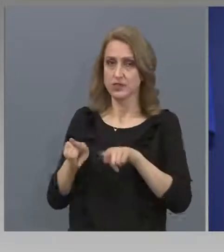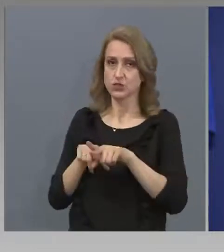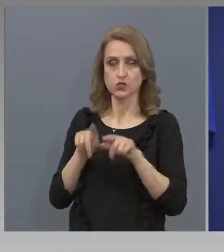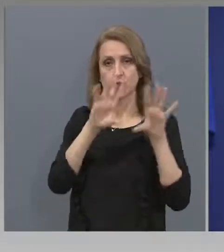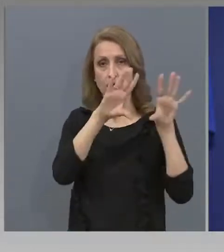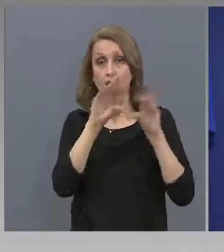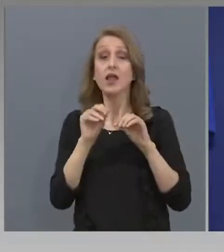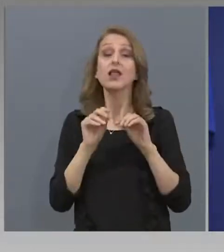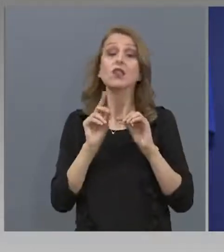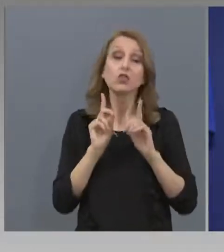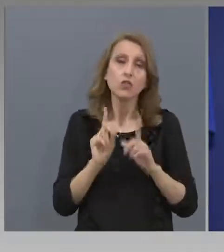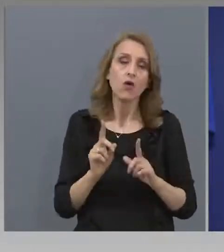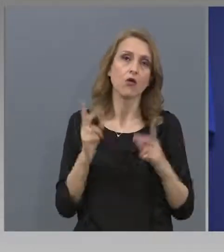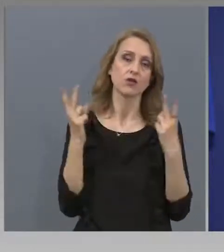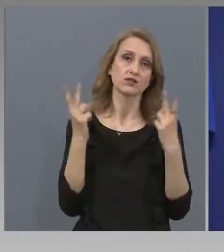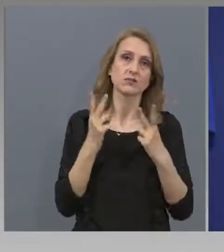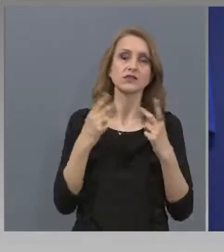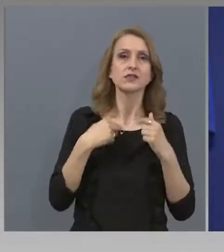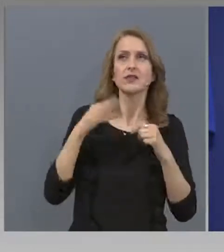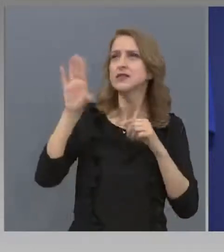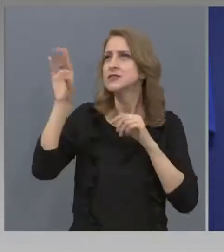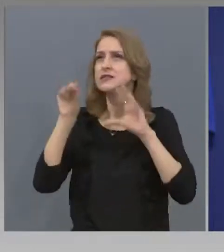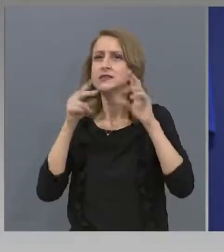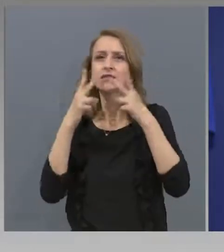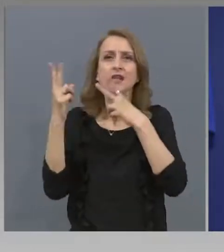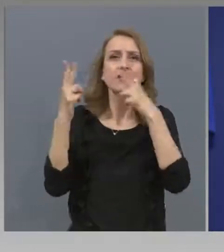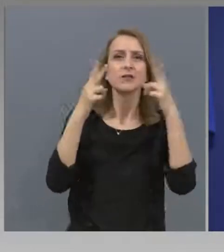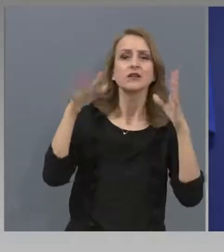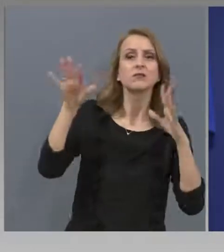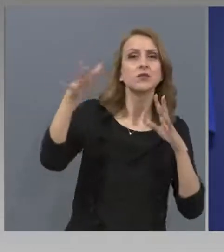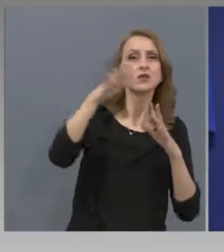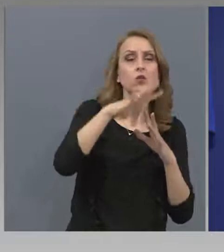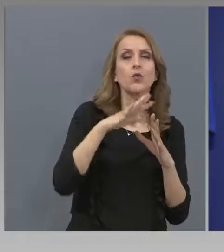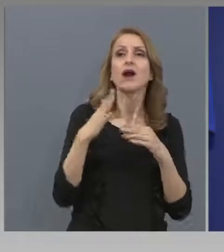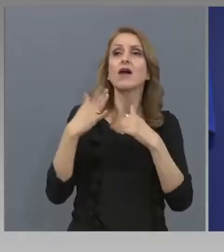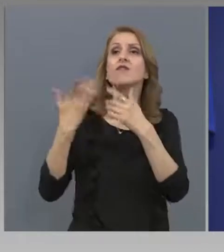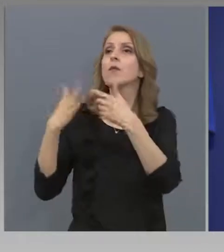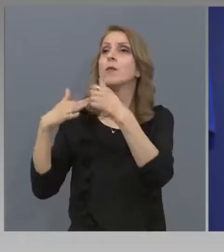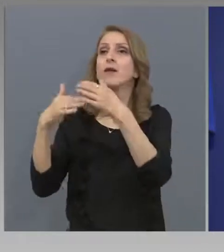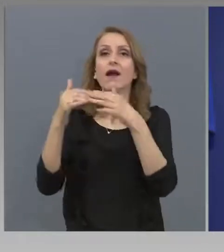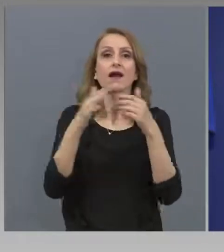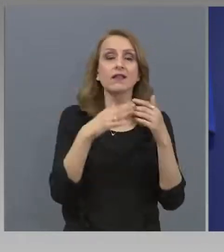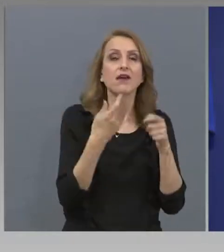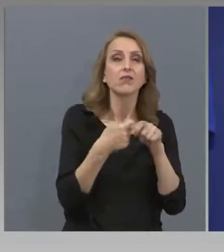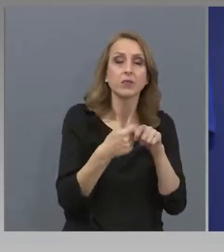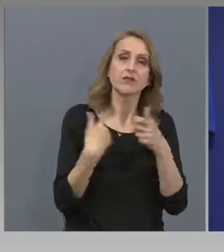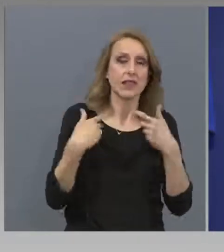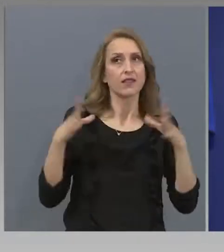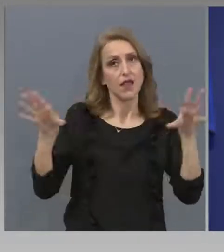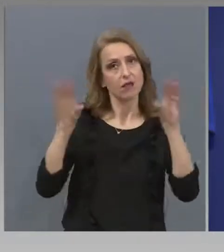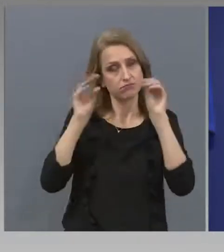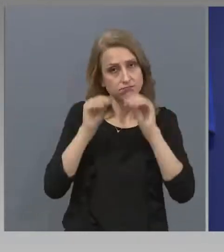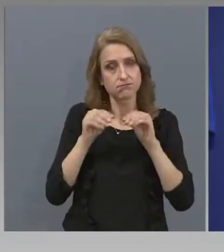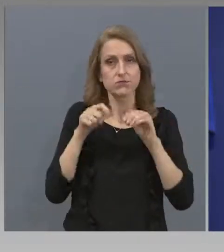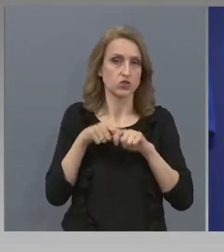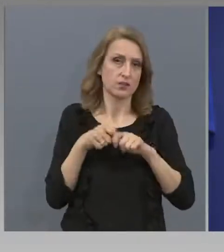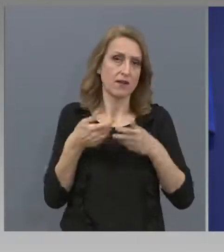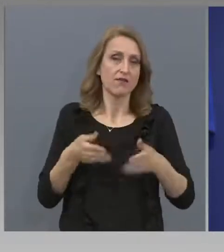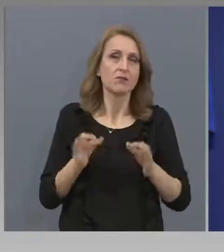да приложим всички практики, практически незабавно. Също така ще се